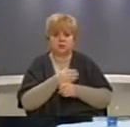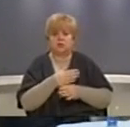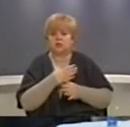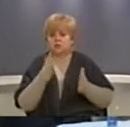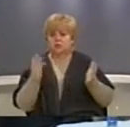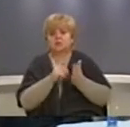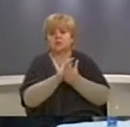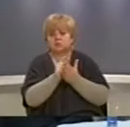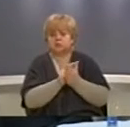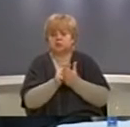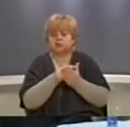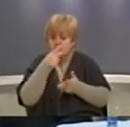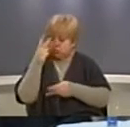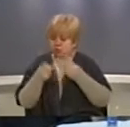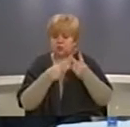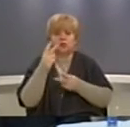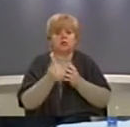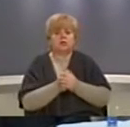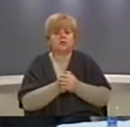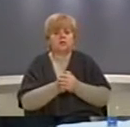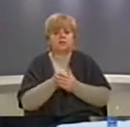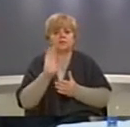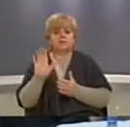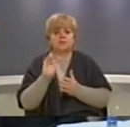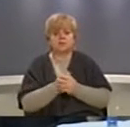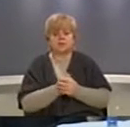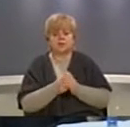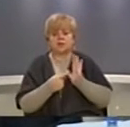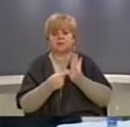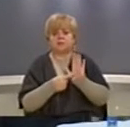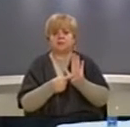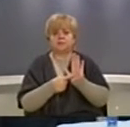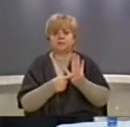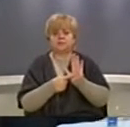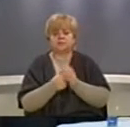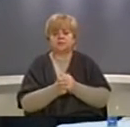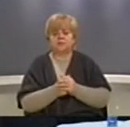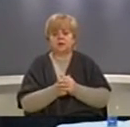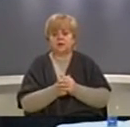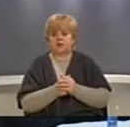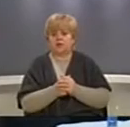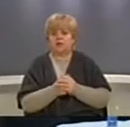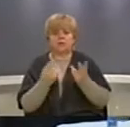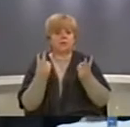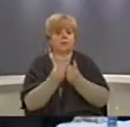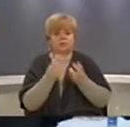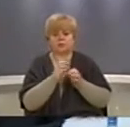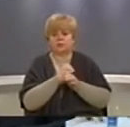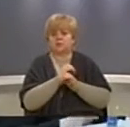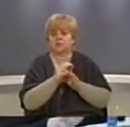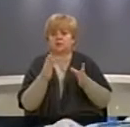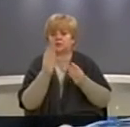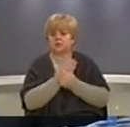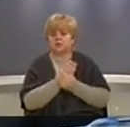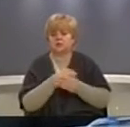ko për të shqyrtuar kërkesat dhe verifikuar ato ku paracitën, por mos përputje të dokumentacionit, mirë po